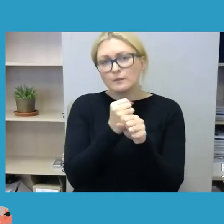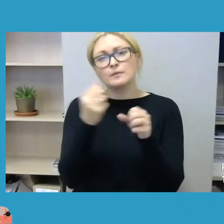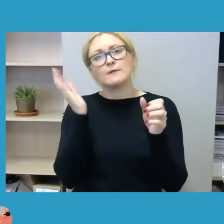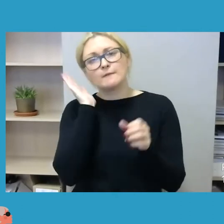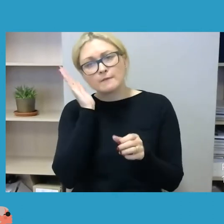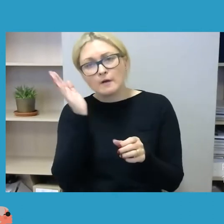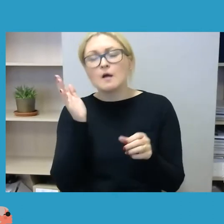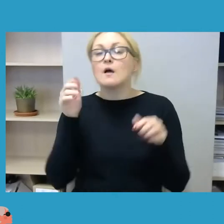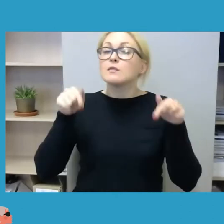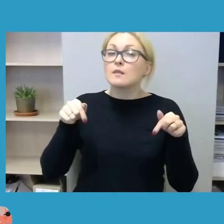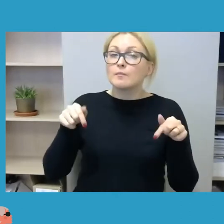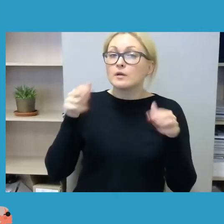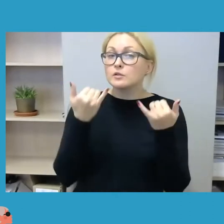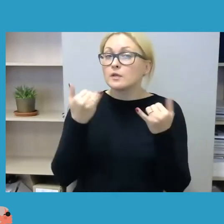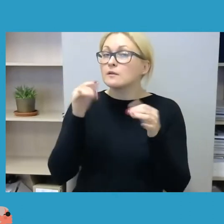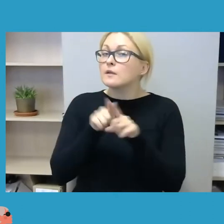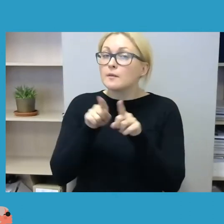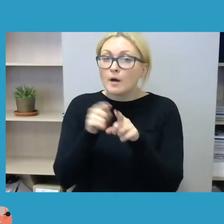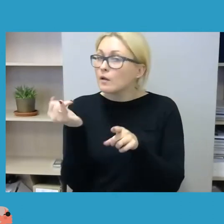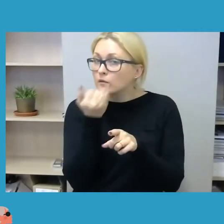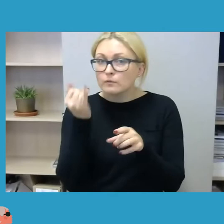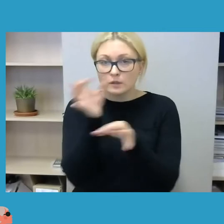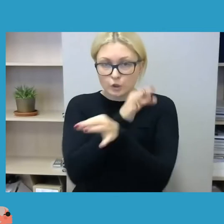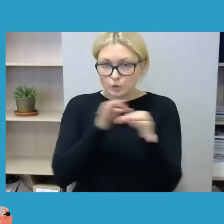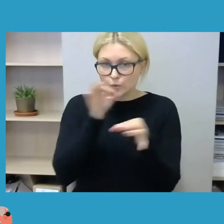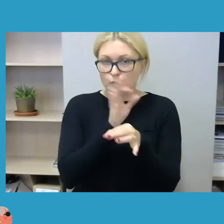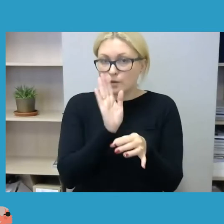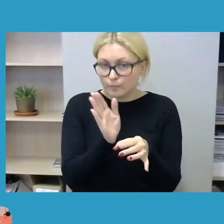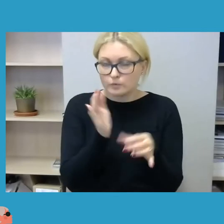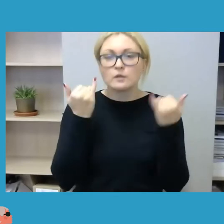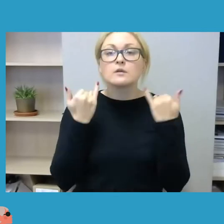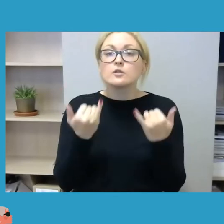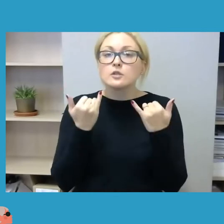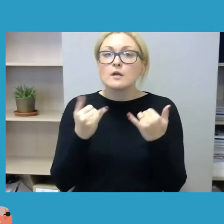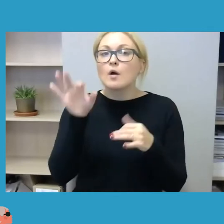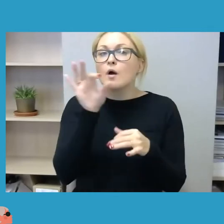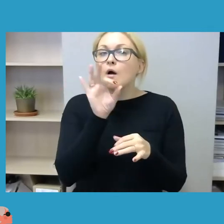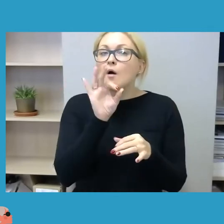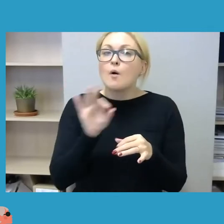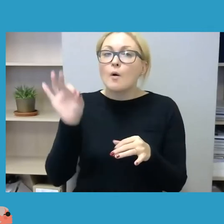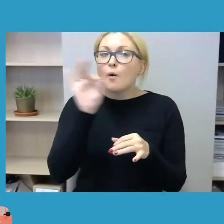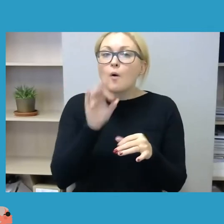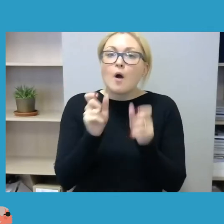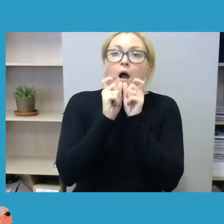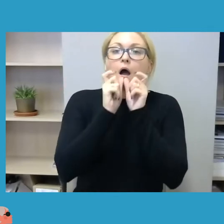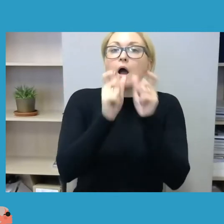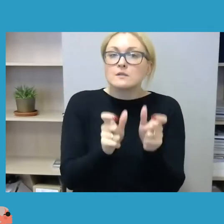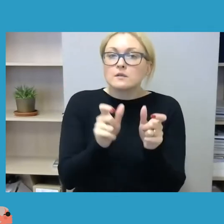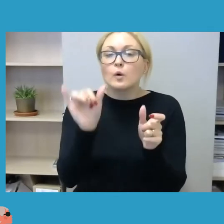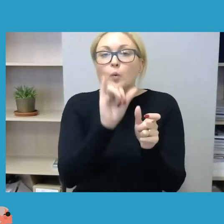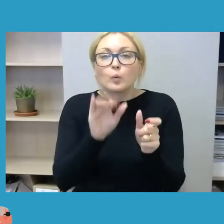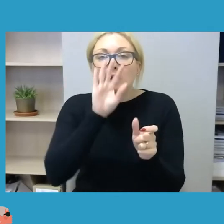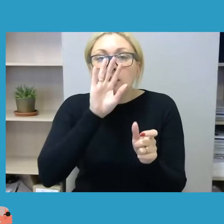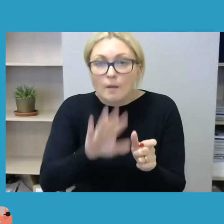aktualių diskusijų. O kaip minėjau, šiandieną pasitelbėsime apie atsaką, efektyvų atsaką į neapykantos nusikaltimus ir